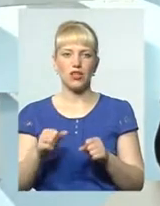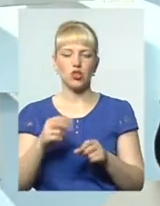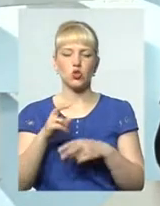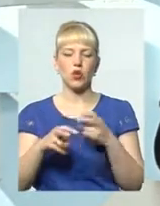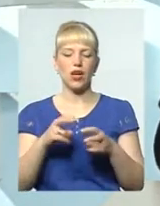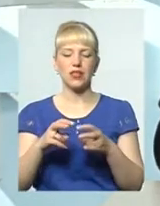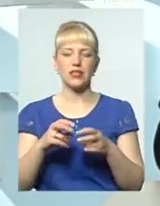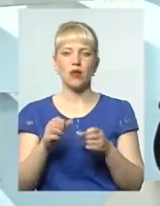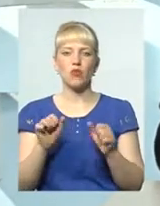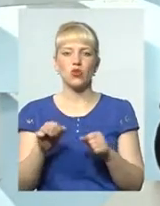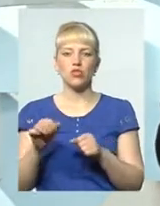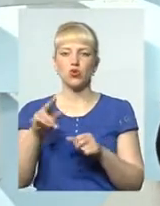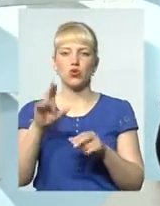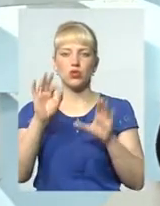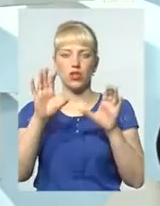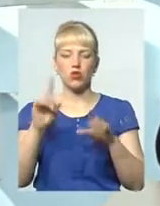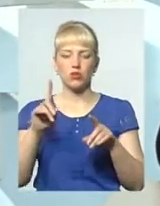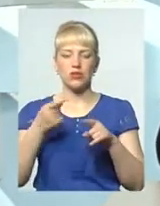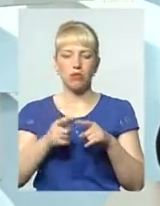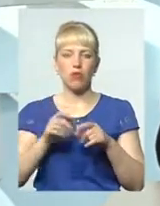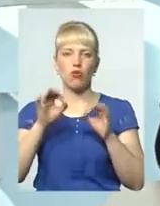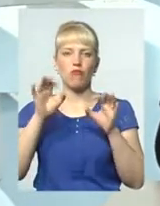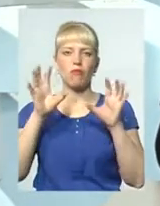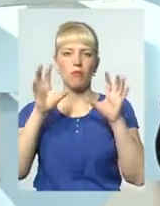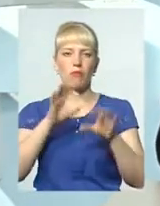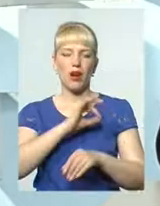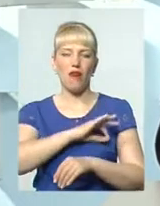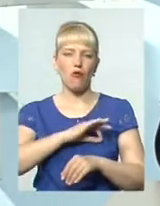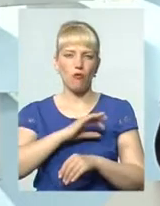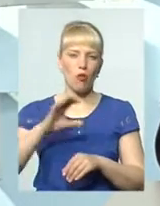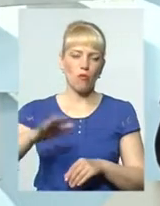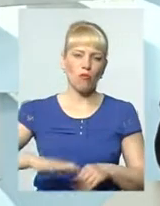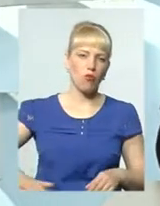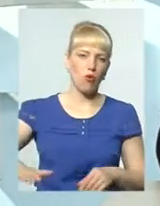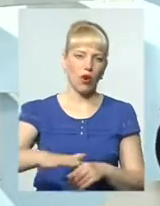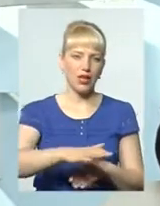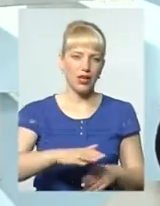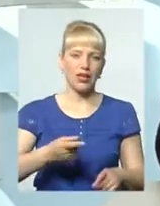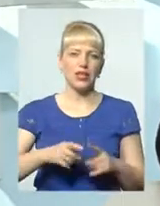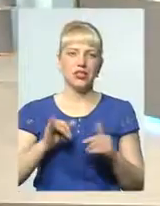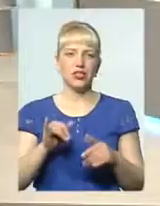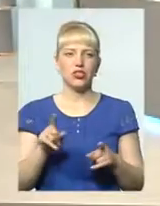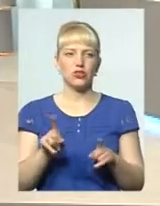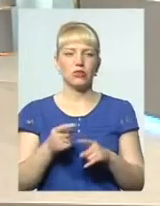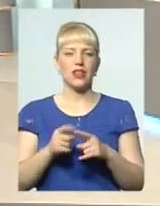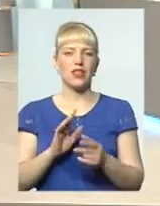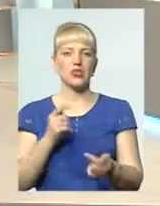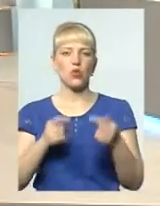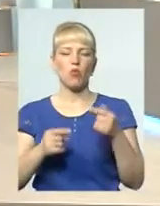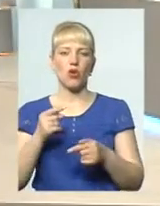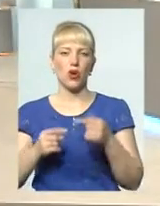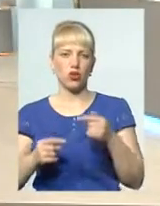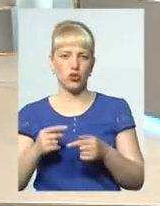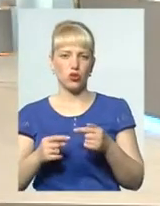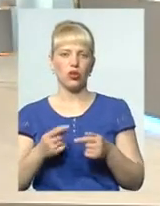рівні, на різному рівні, щоб це справді було у правовому полі, щоб це не суперечило. Вітчизняному законодавству. дуже важливо послухати